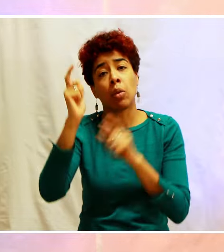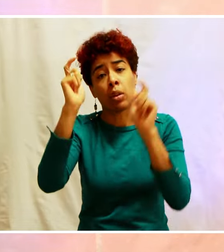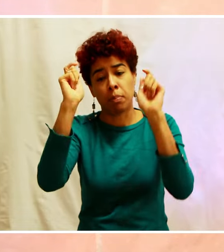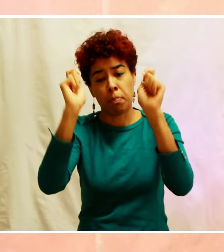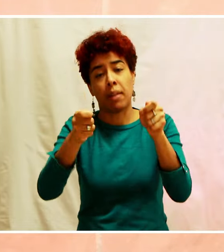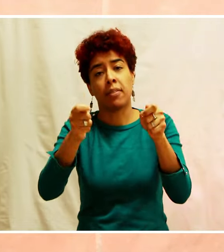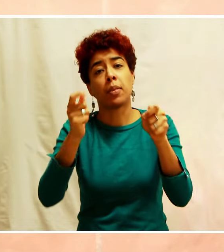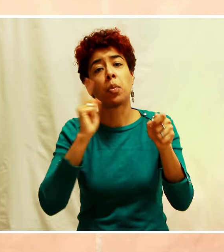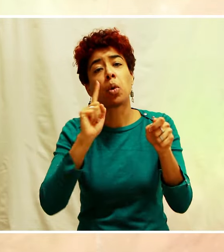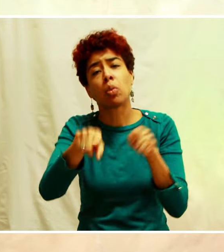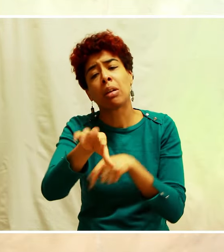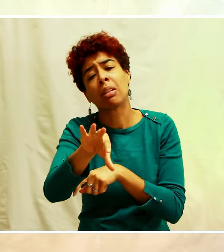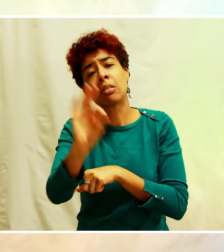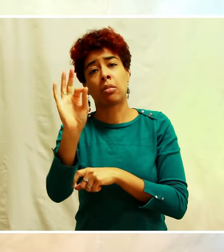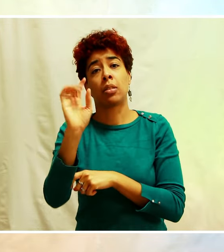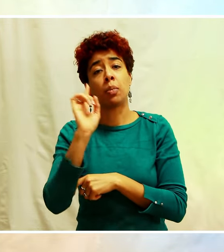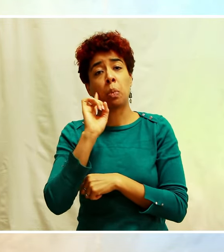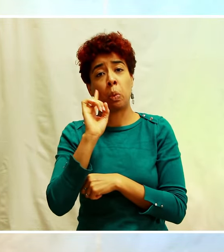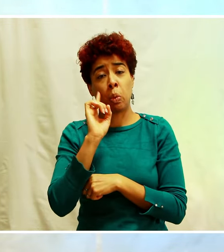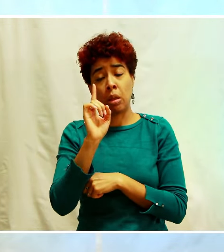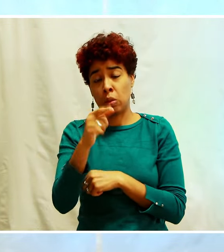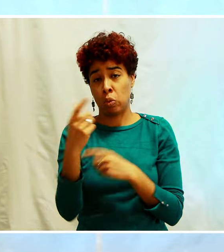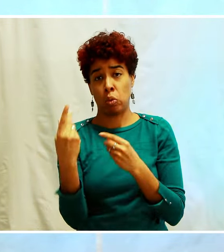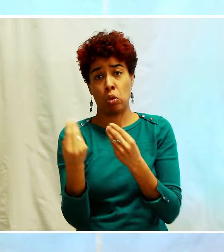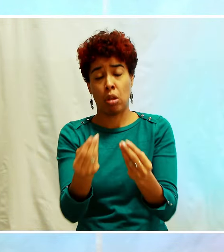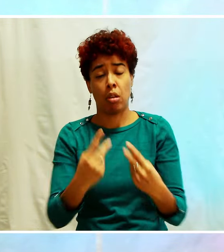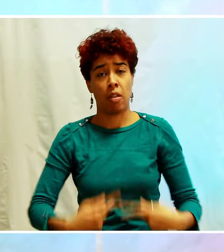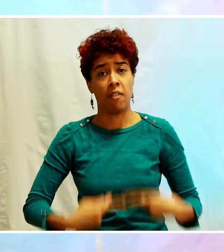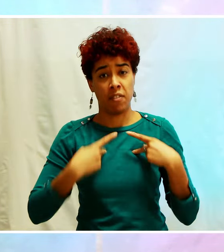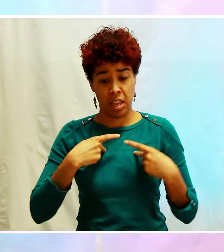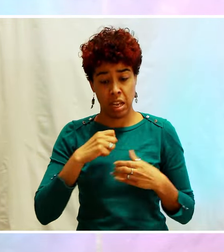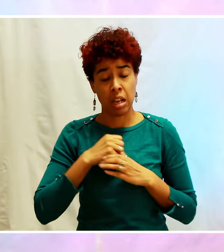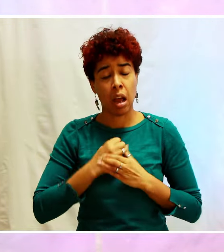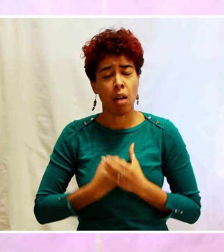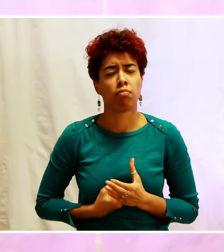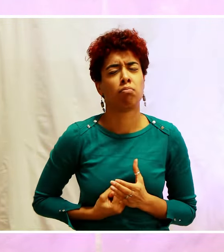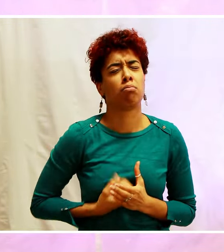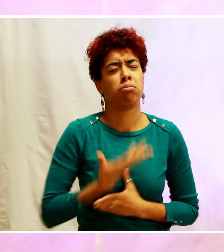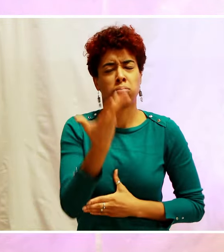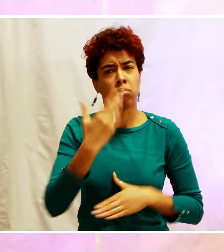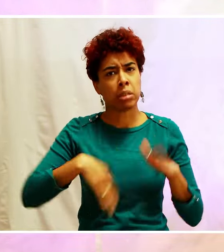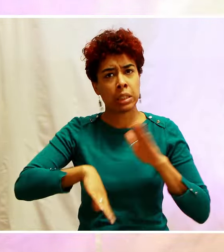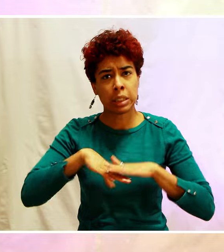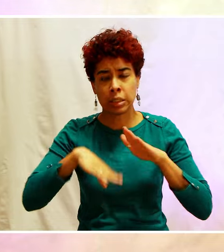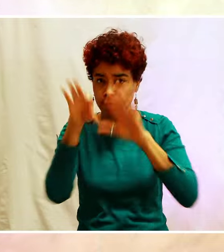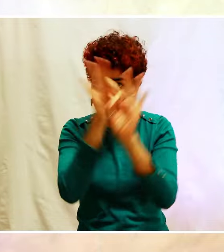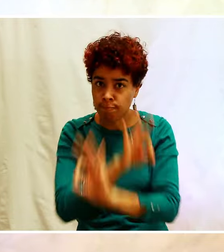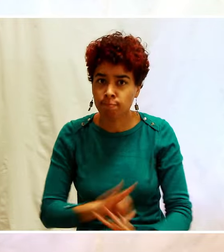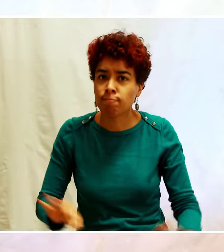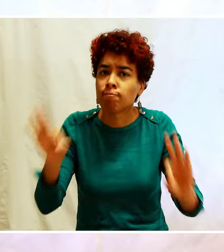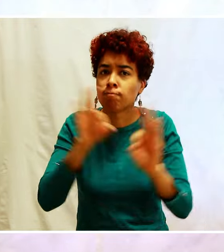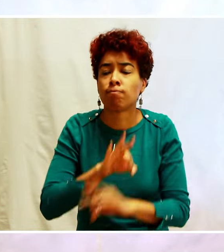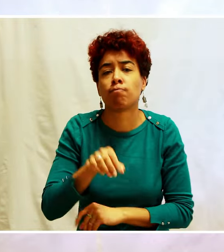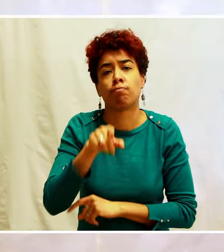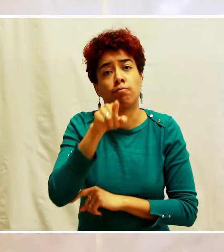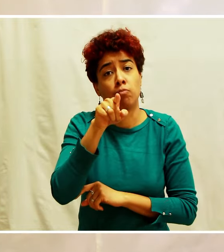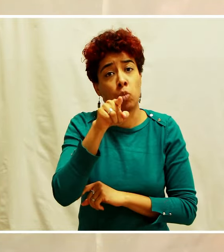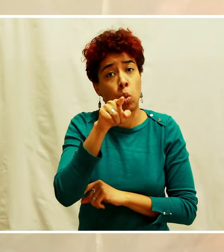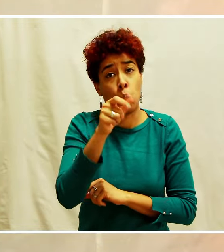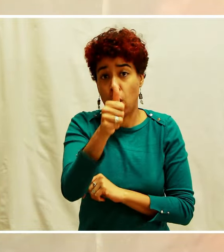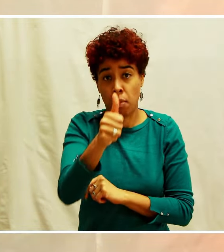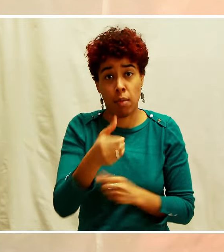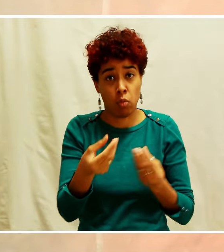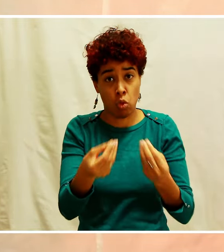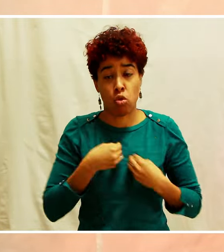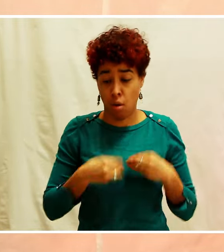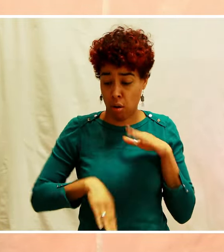Cette vie, c'est une vie dynamique, une vie qui produit du fruit, une vie qui n'a pas de limite en fait. C'est toi qui es la propre limite à la vie